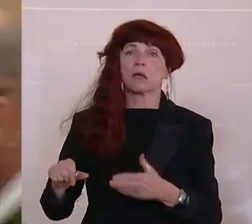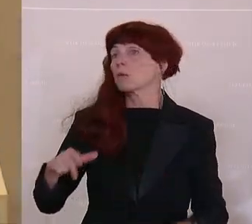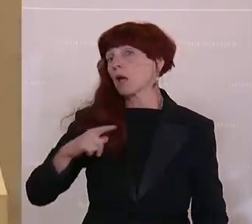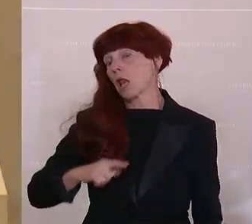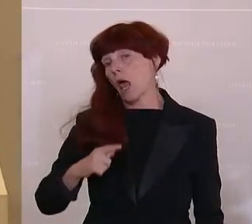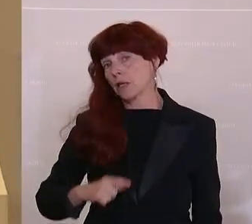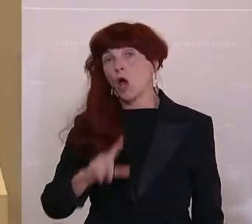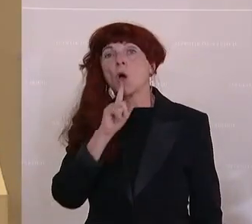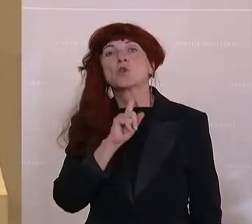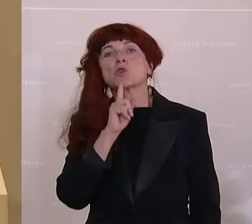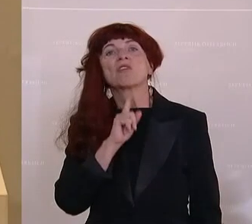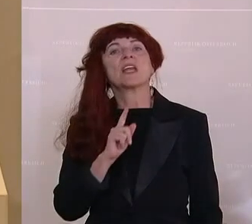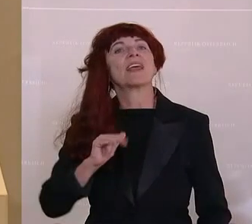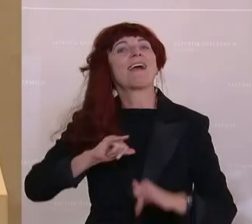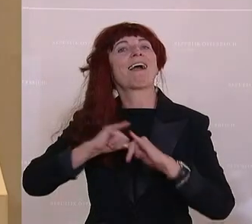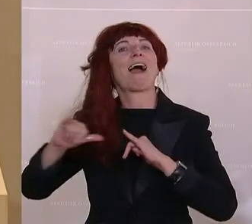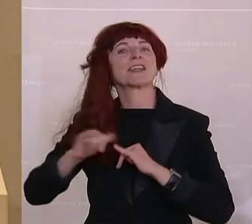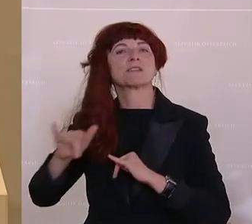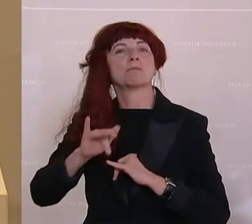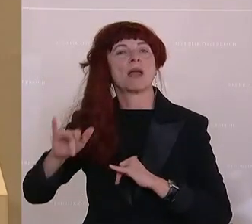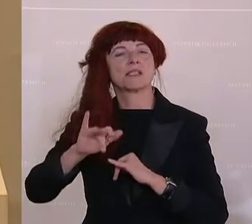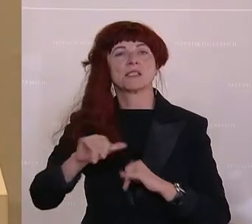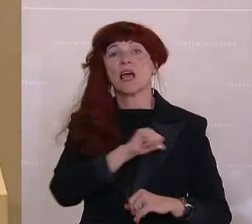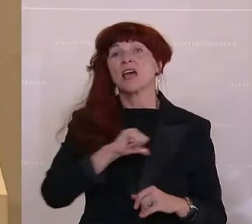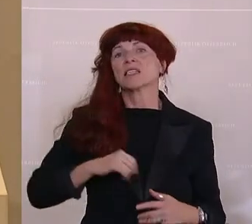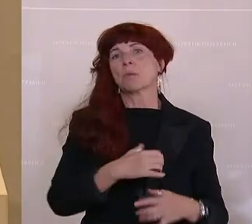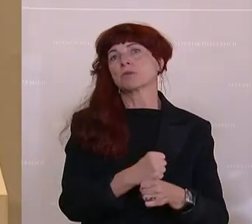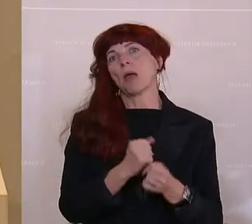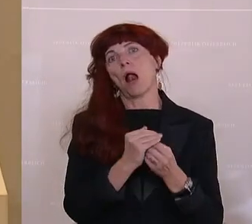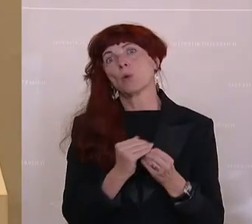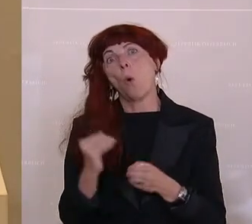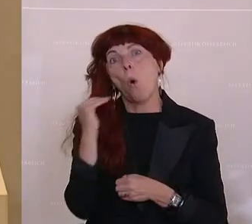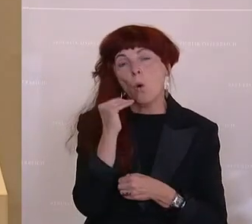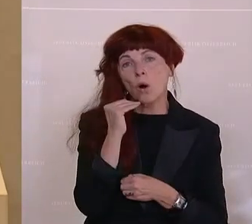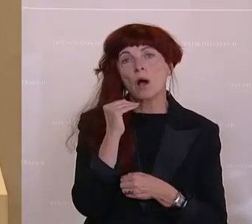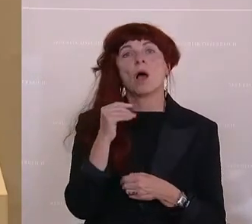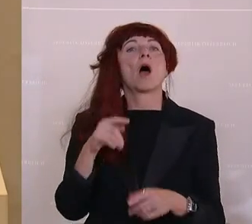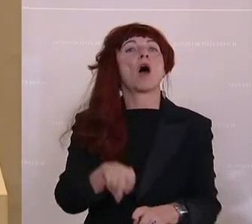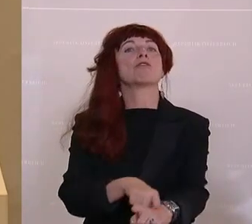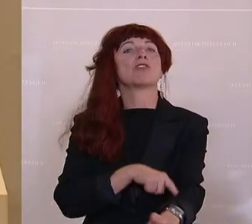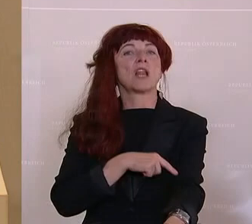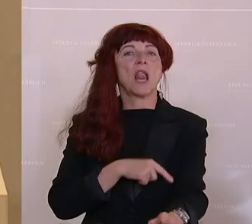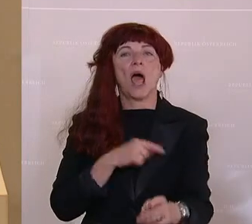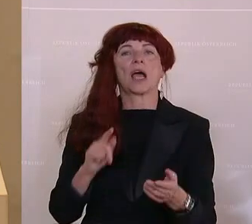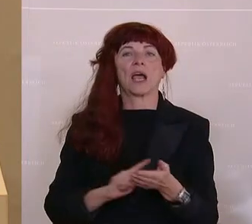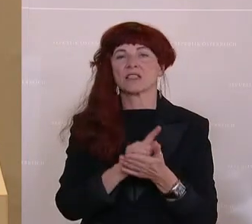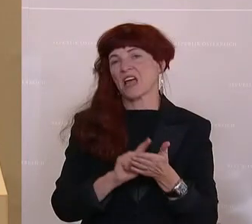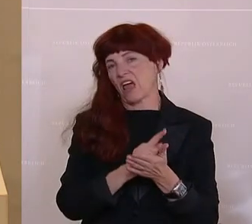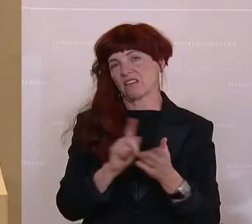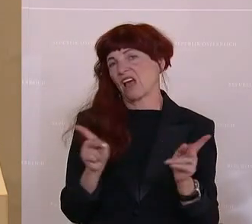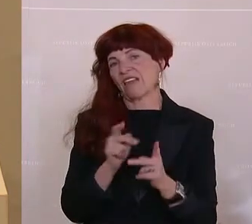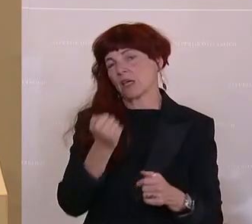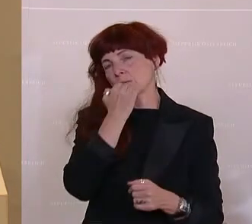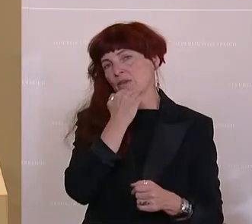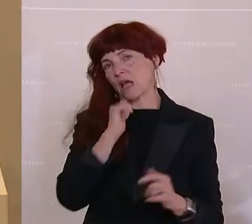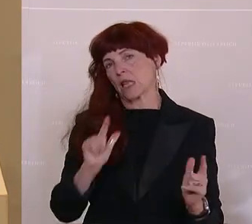zu wenig Kassenplätze, zu hoher Selbstbehalt, auf längere Zeit gesehen privat nicht leistbar. Das